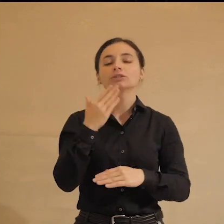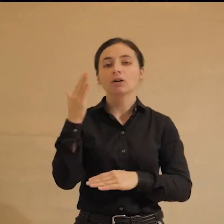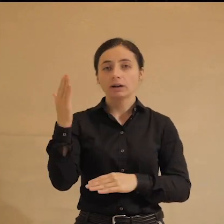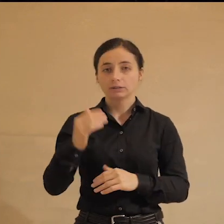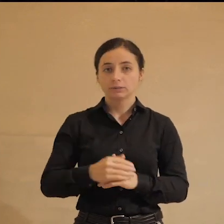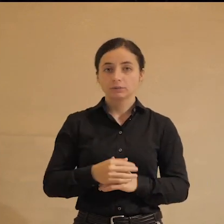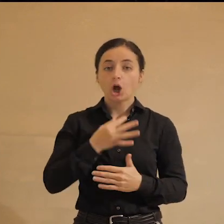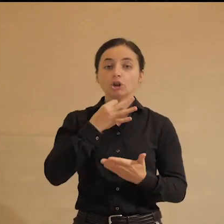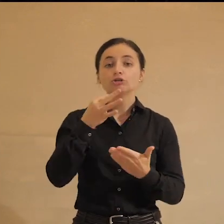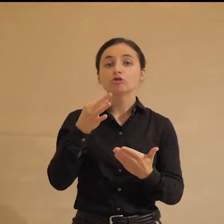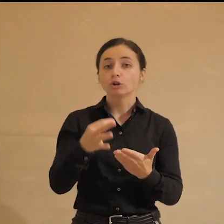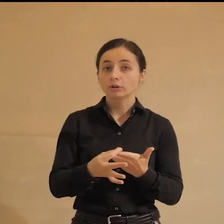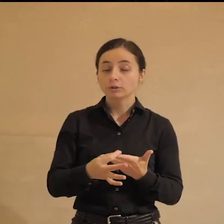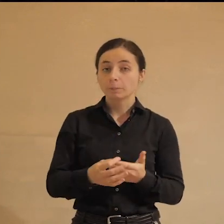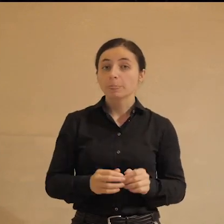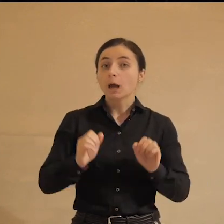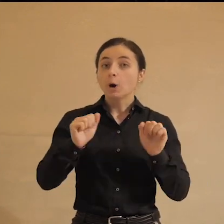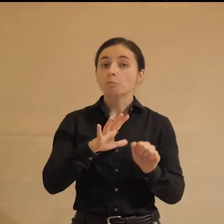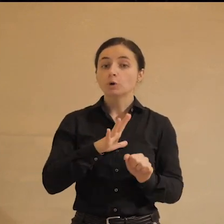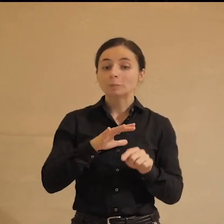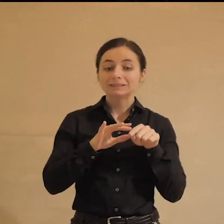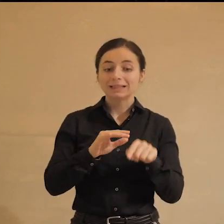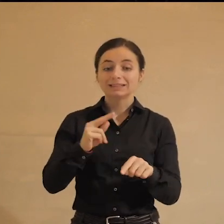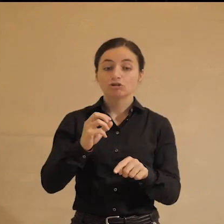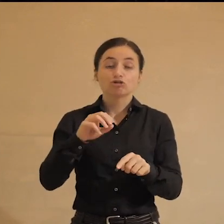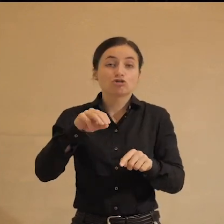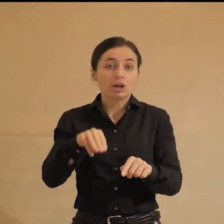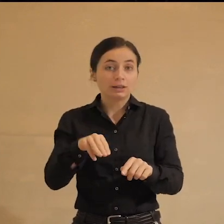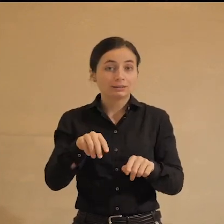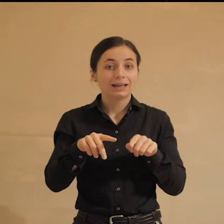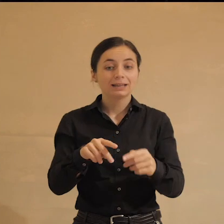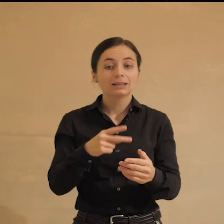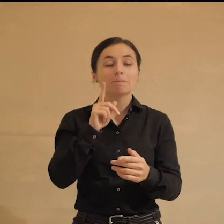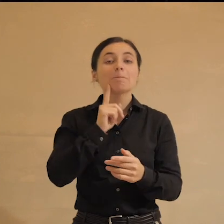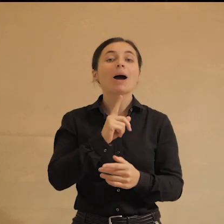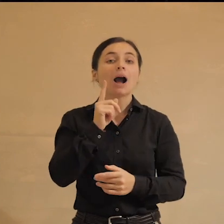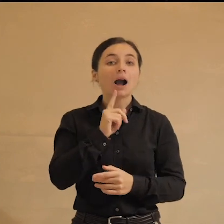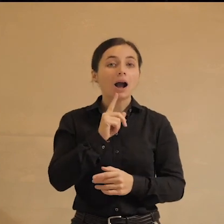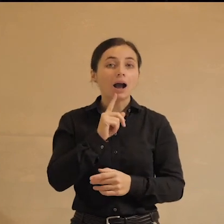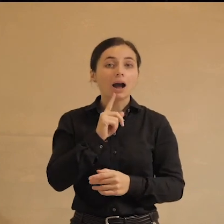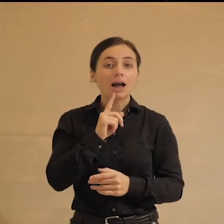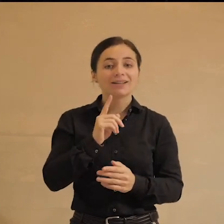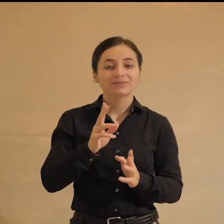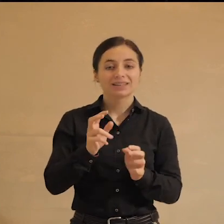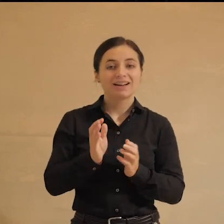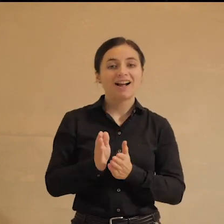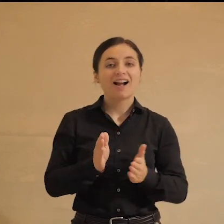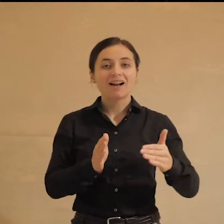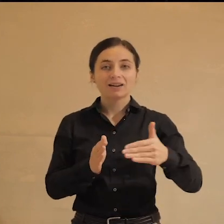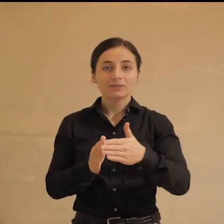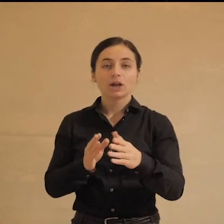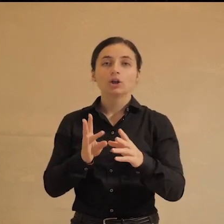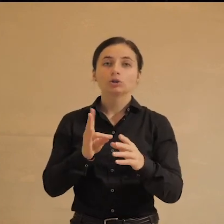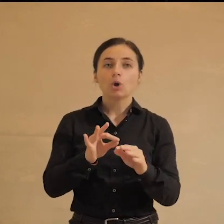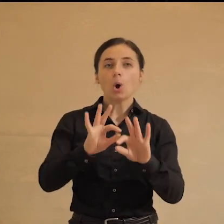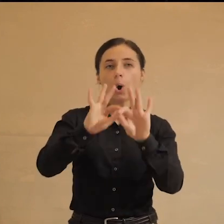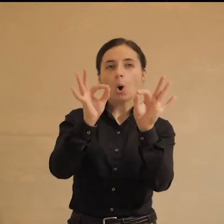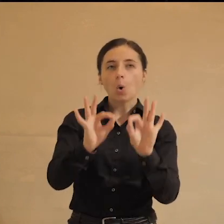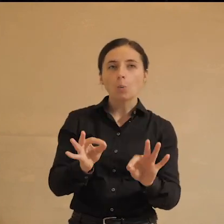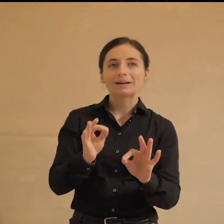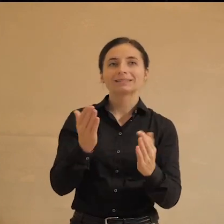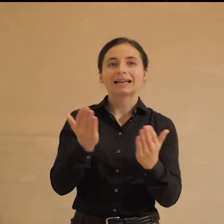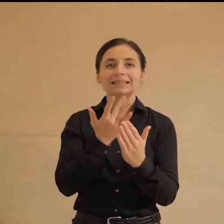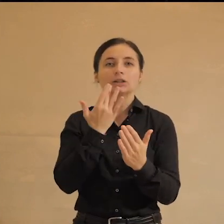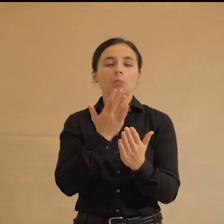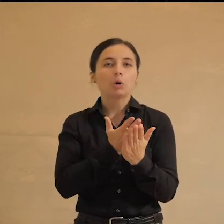и отчетность. Вот может быть, эти самые чаты, это пока, так сказать, кривые и странные, но про образы каких